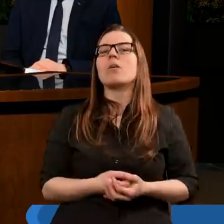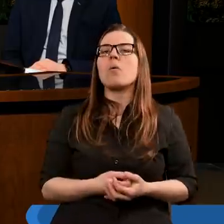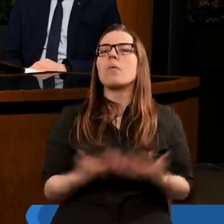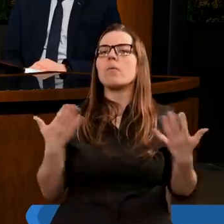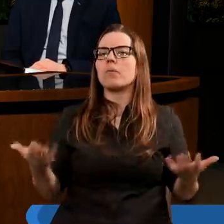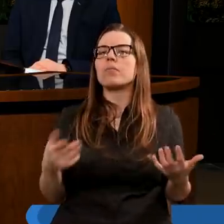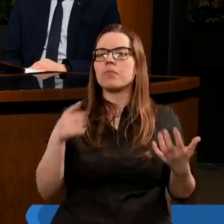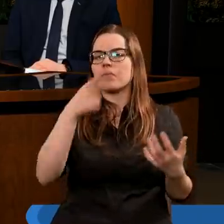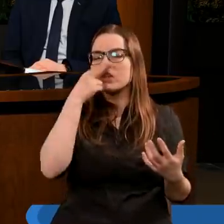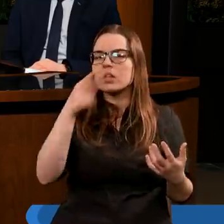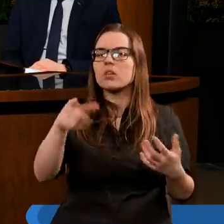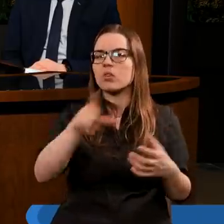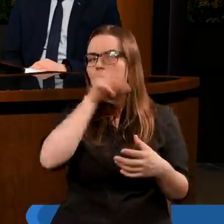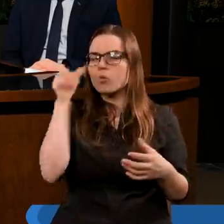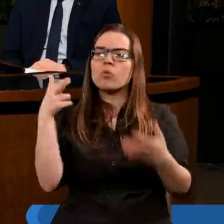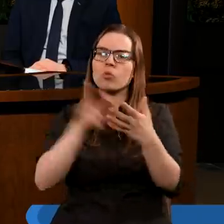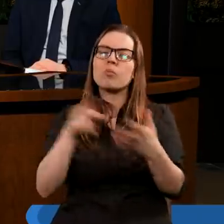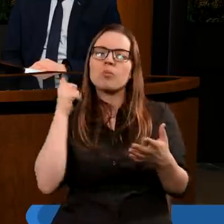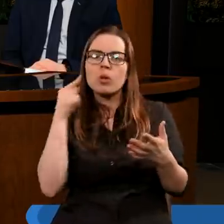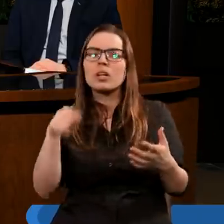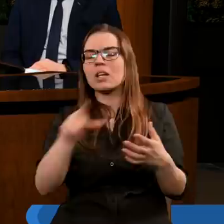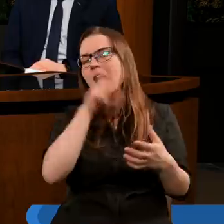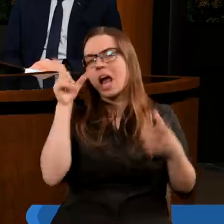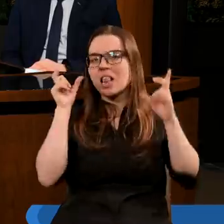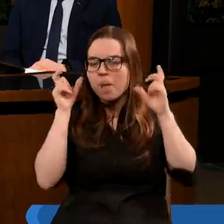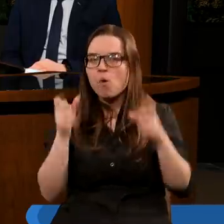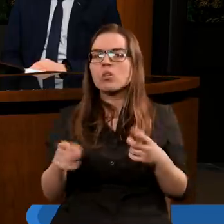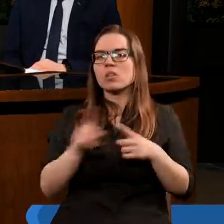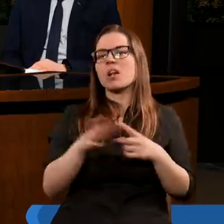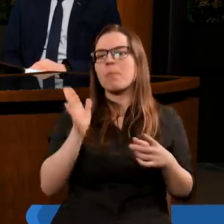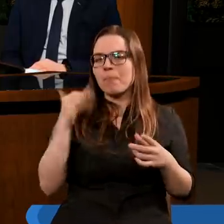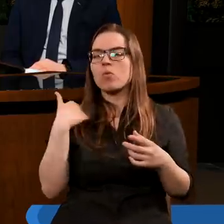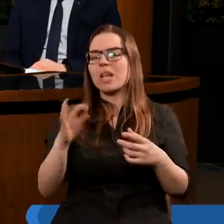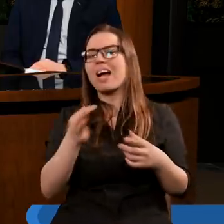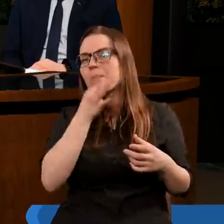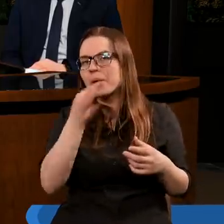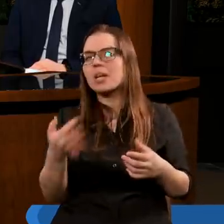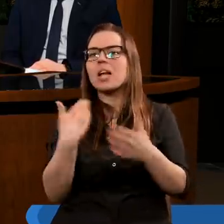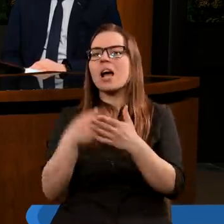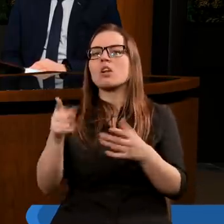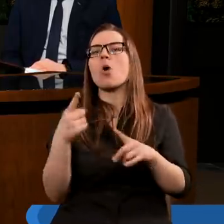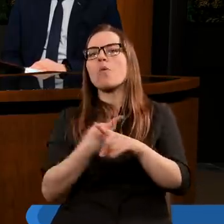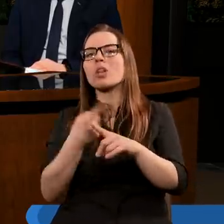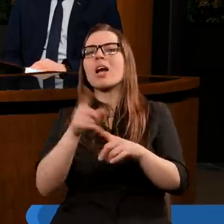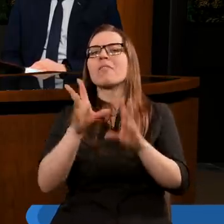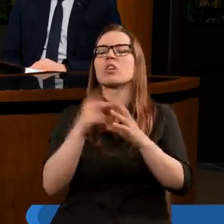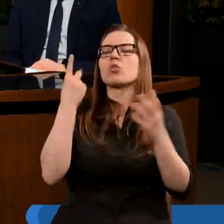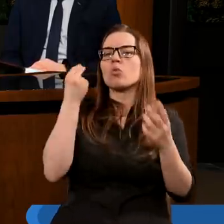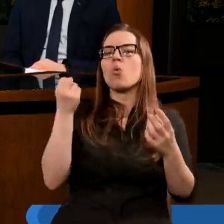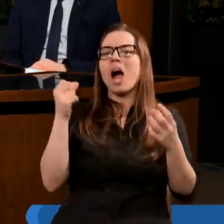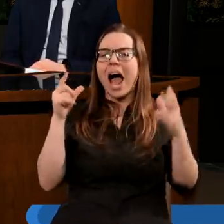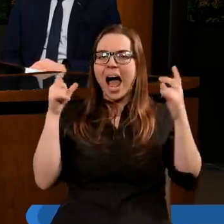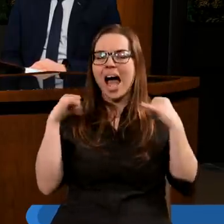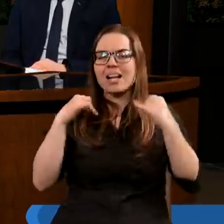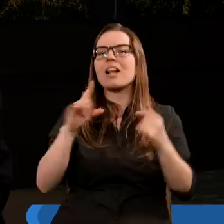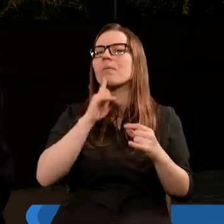Czemu natomiast ci ludzie w ogóle posłuchali tych demonów? Bo tutaj też było takie pytanie. Dlatego, że oni podrabiają trójanielskie poselstwo, z XIV